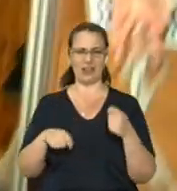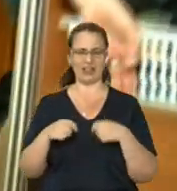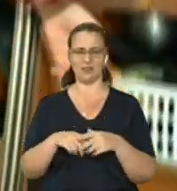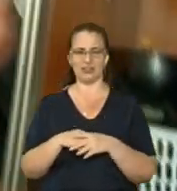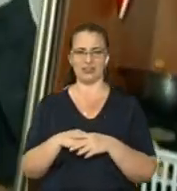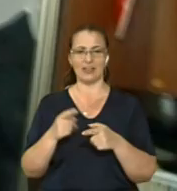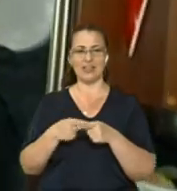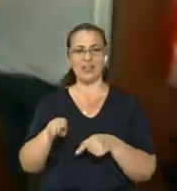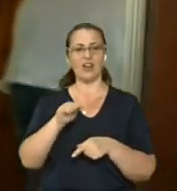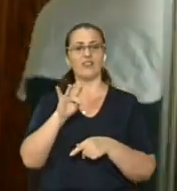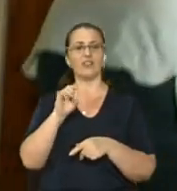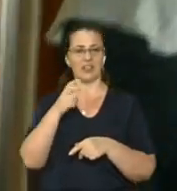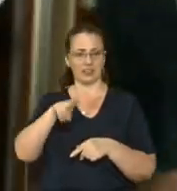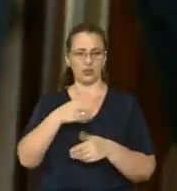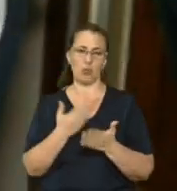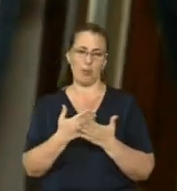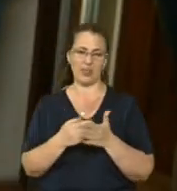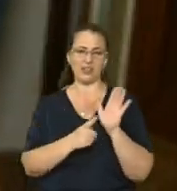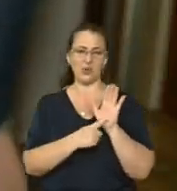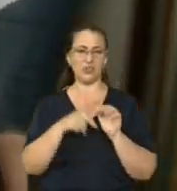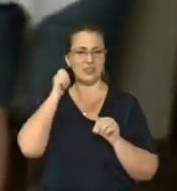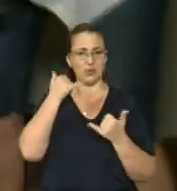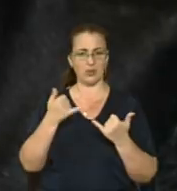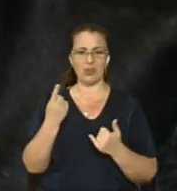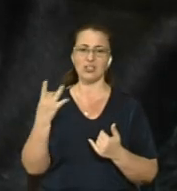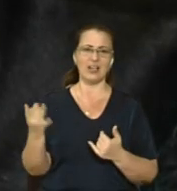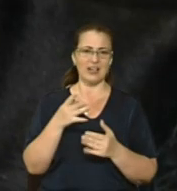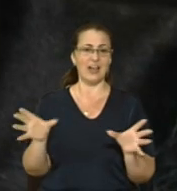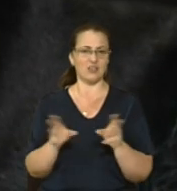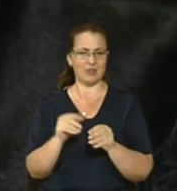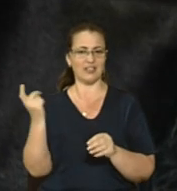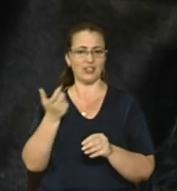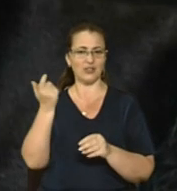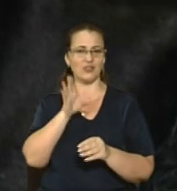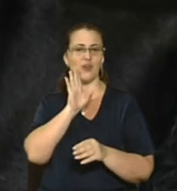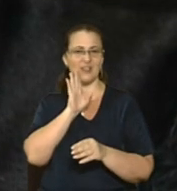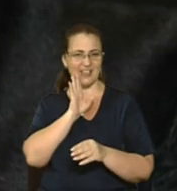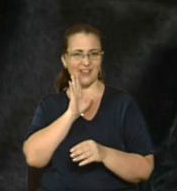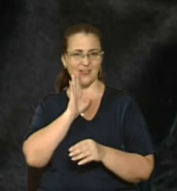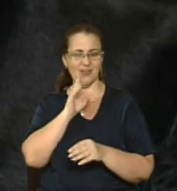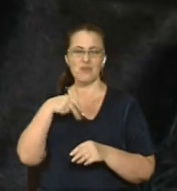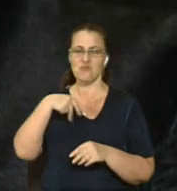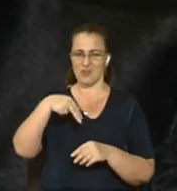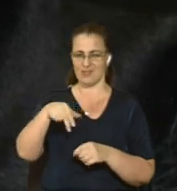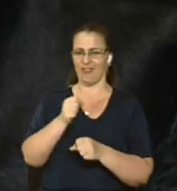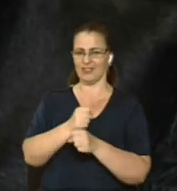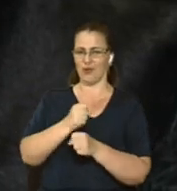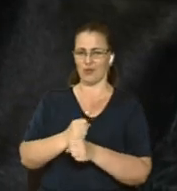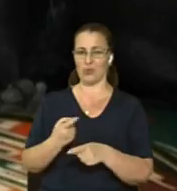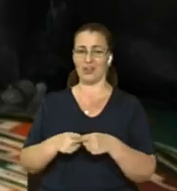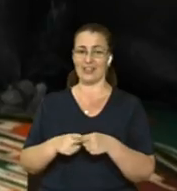Це Фред, йому близько шести років. Сьогодні вперше зі своєю власницею Романою Самокіш він піде на роботу.